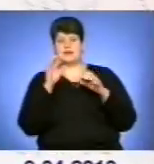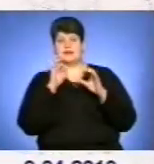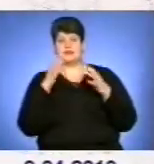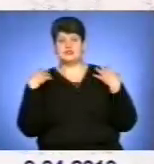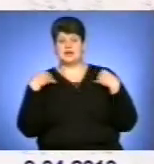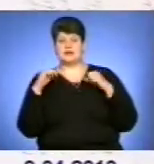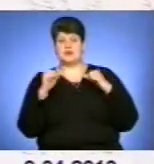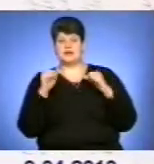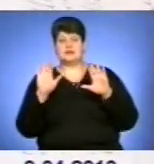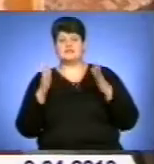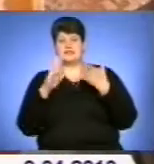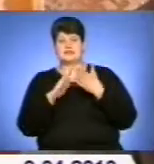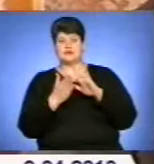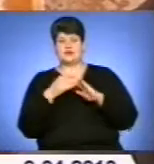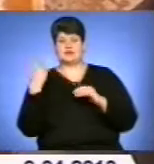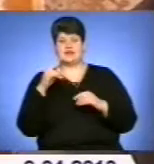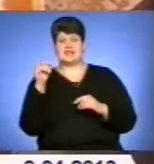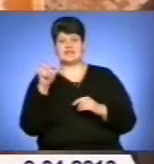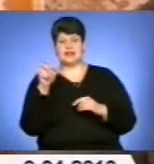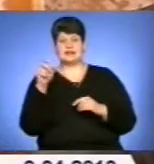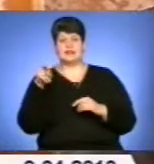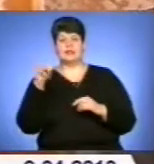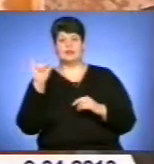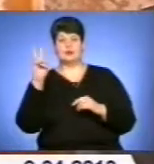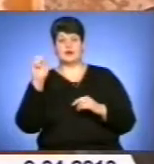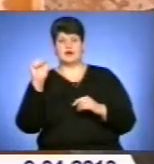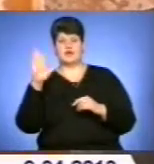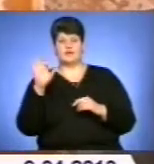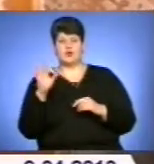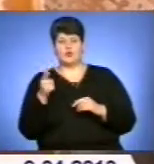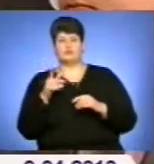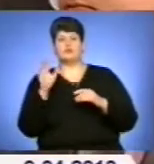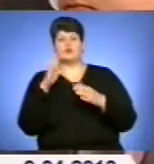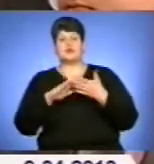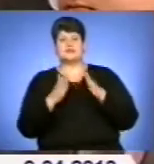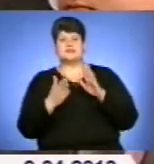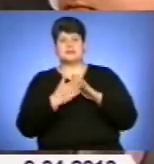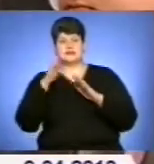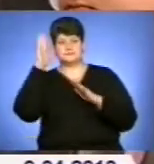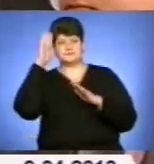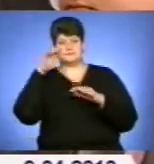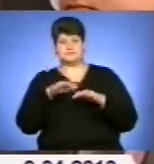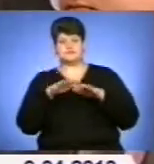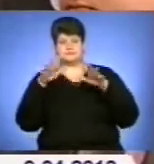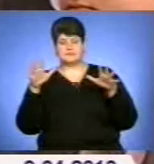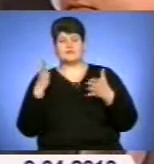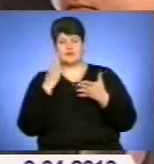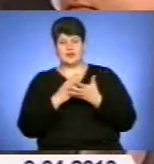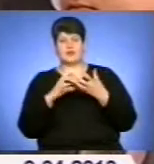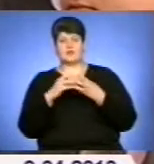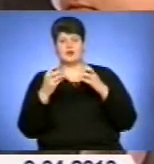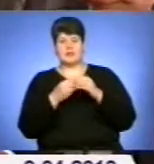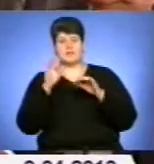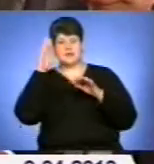надзвичайних ситуацій в області Євгена Лукавого про стан весняного водопілля в регіоні. Серйозна загроза підтоплення населених пунктів,